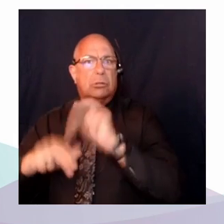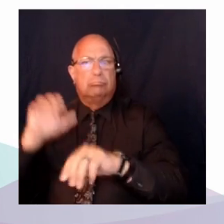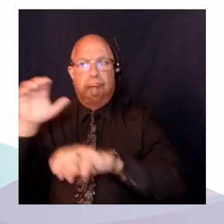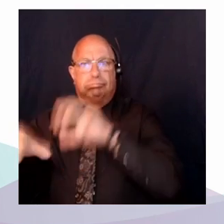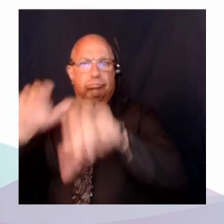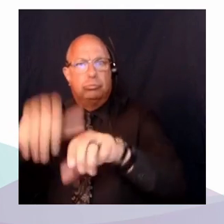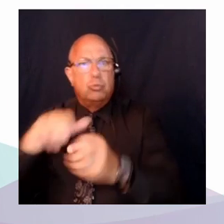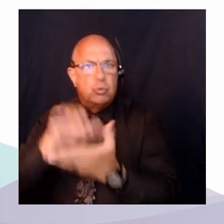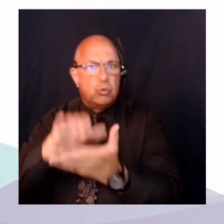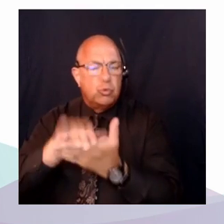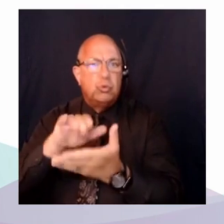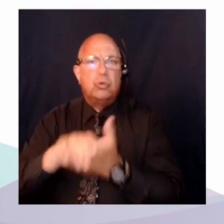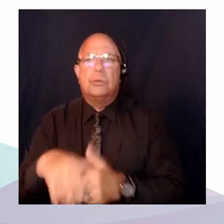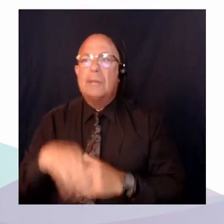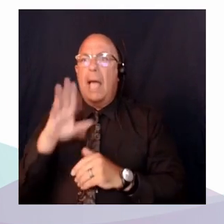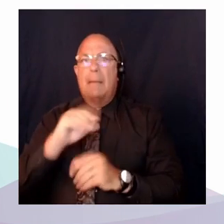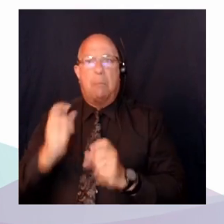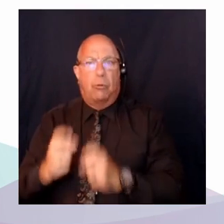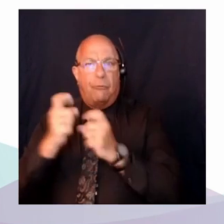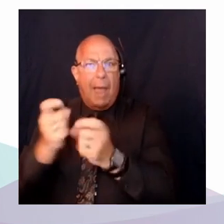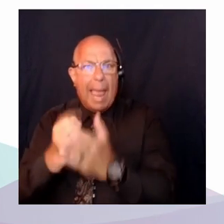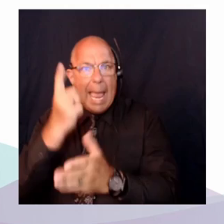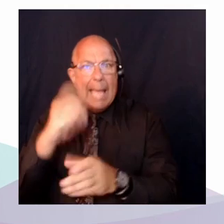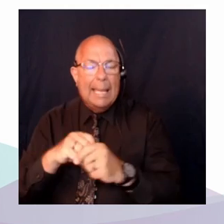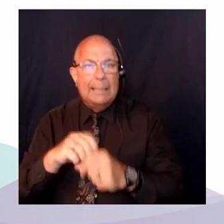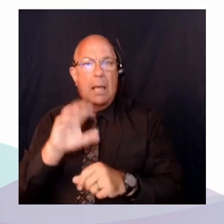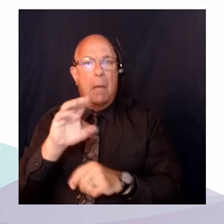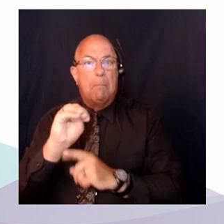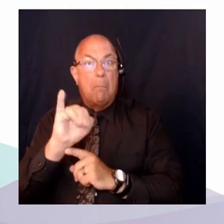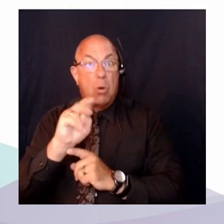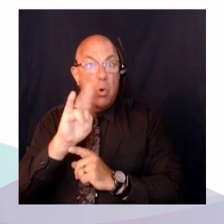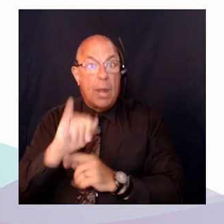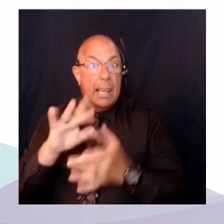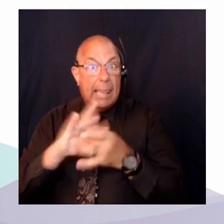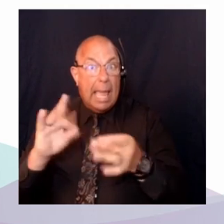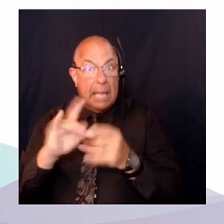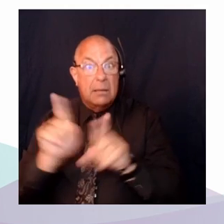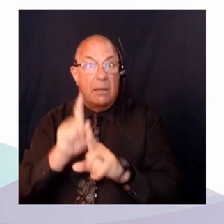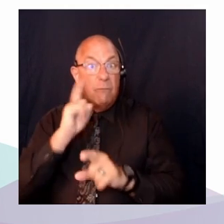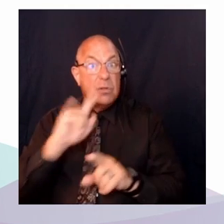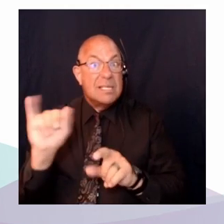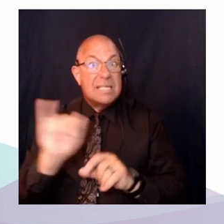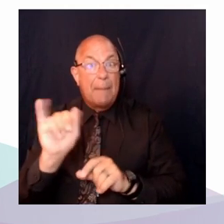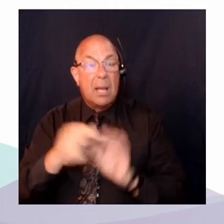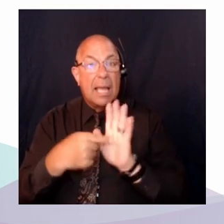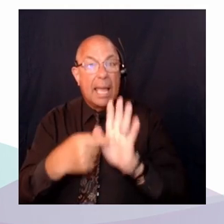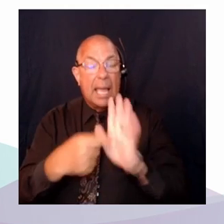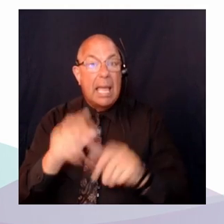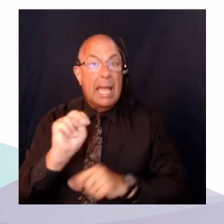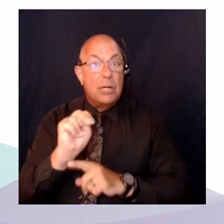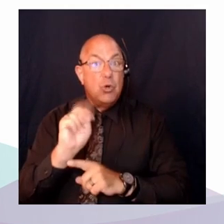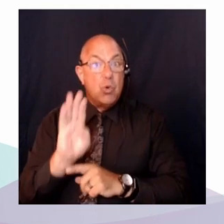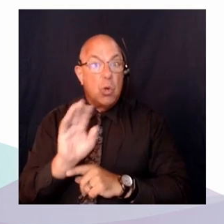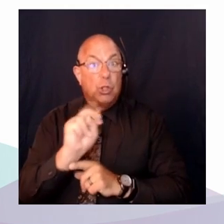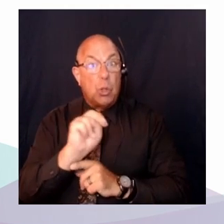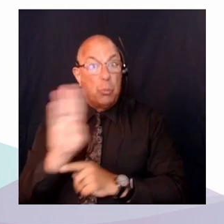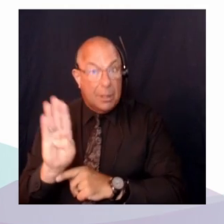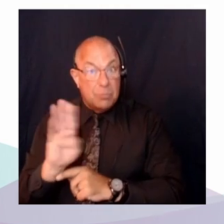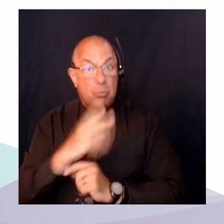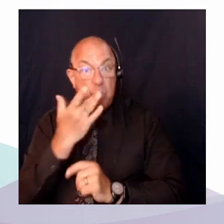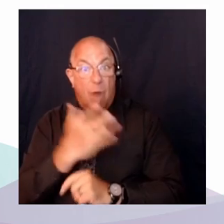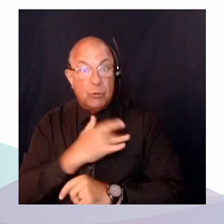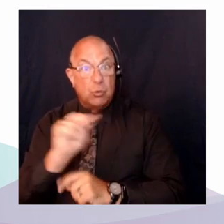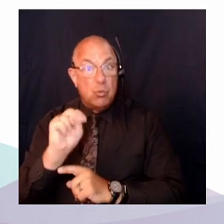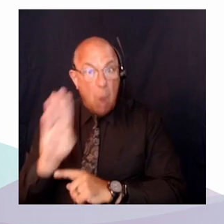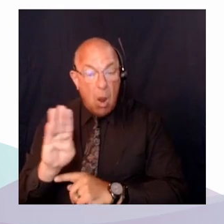donc communauté francophone, bien sûr, minorité francophone. Et le juge, donc, constatant que l'État s'était